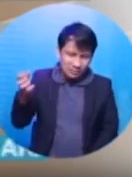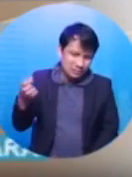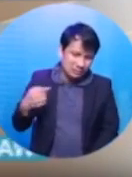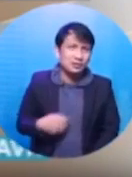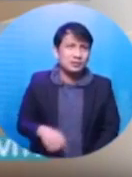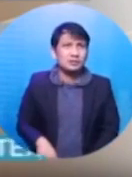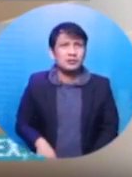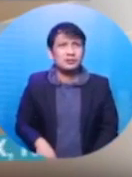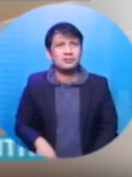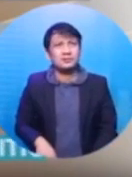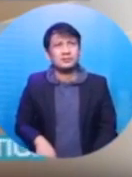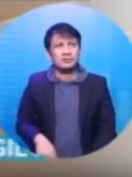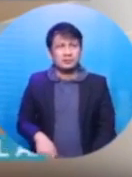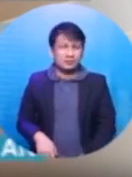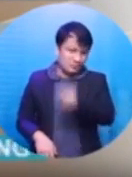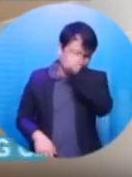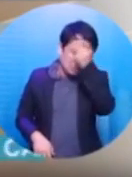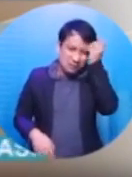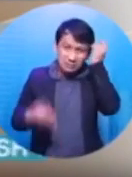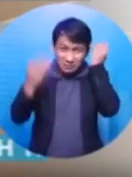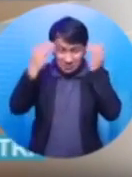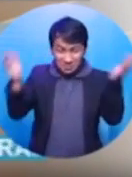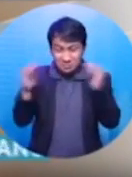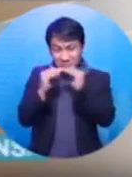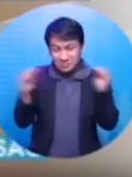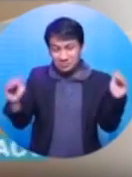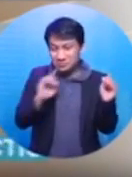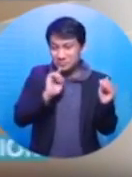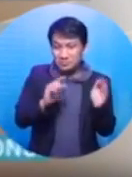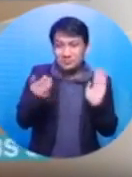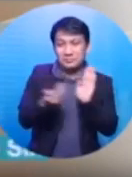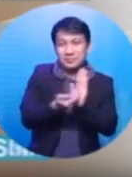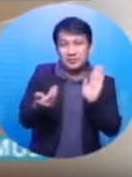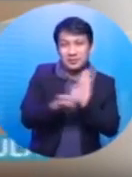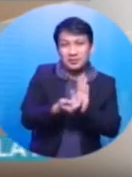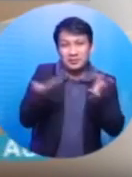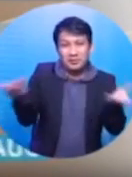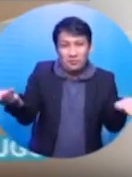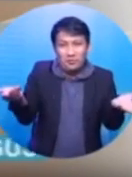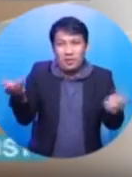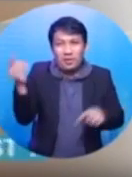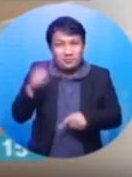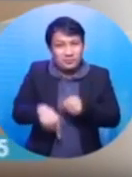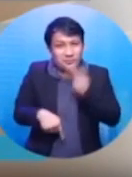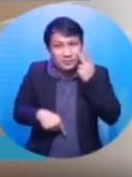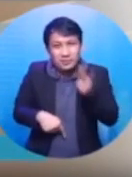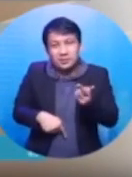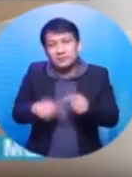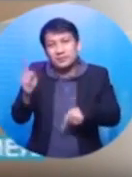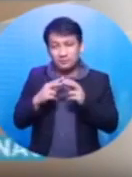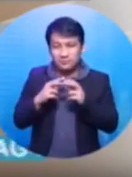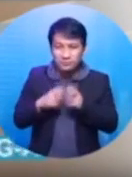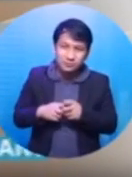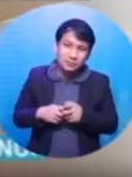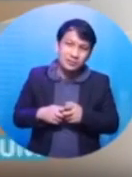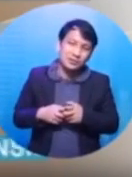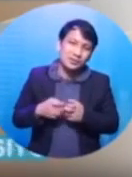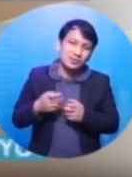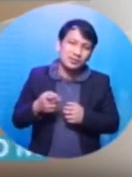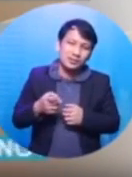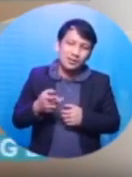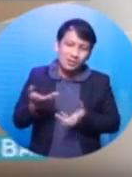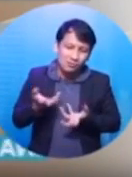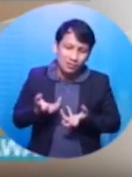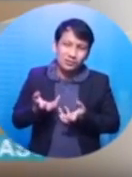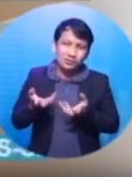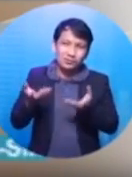nga, pero kasi Karen, di naman namin alam kung sino sa inyo nagsabing totoo. Wala namang kami doon. Nung mangyari yun. At saka isa pa, mag-ina kayo eh.